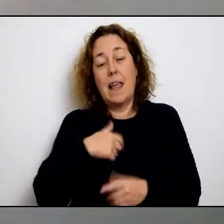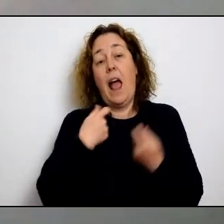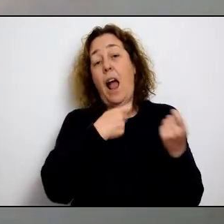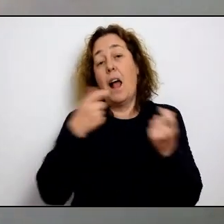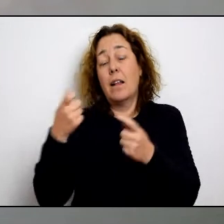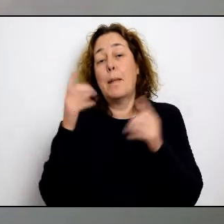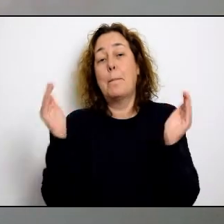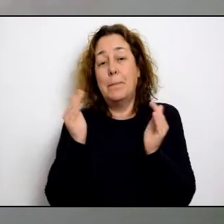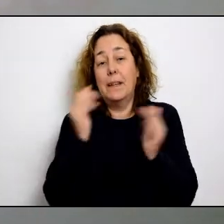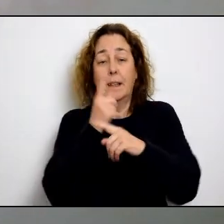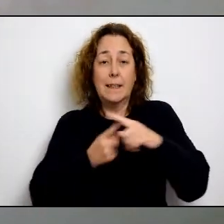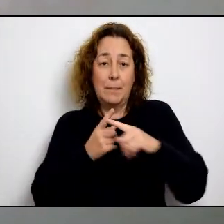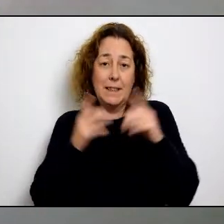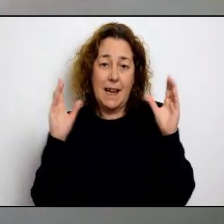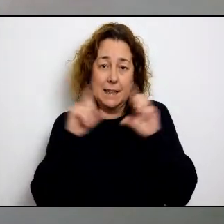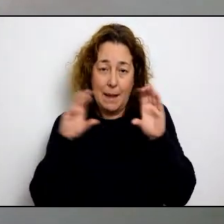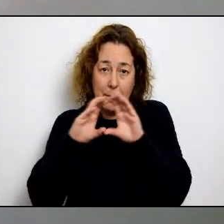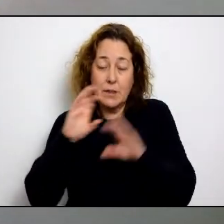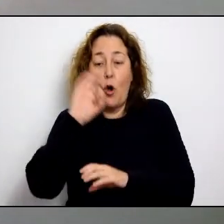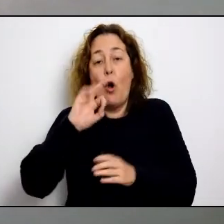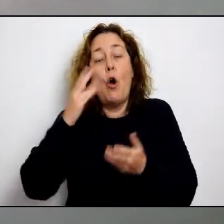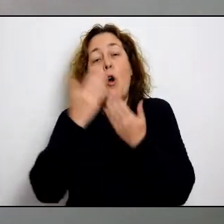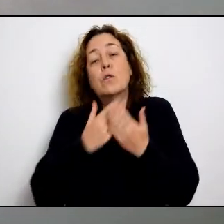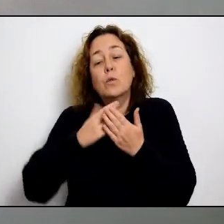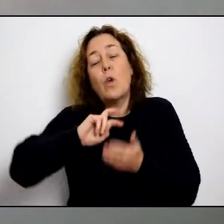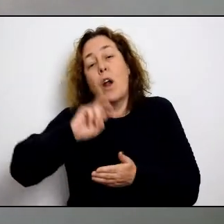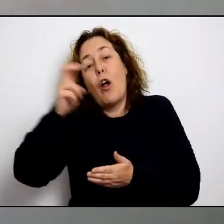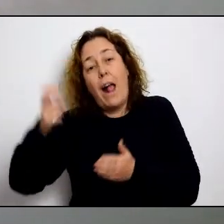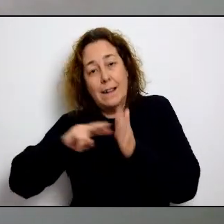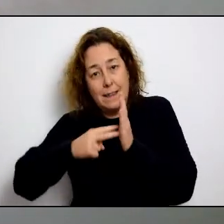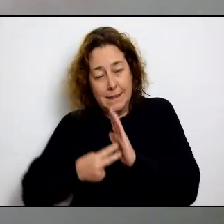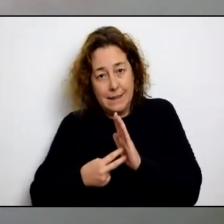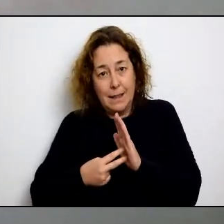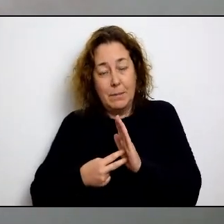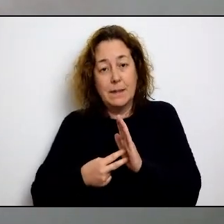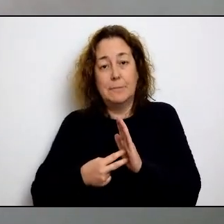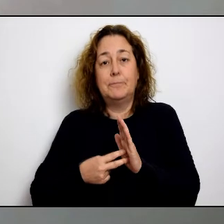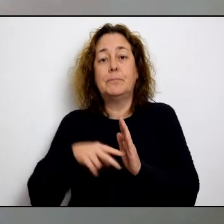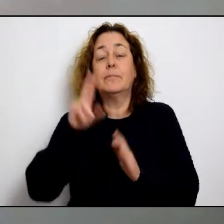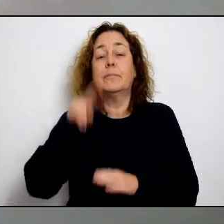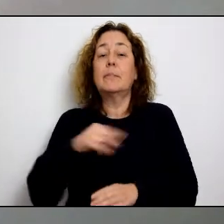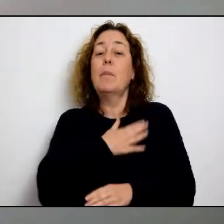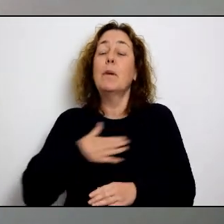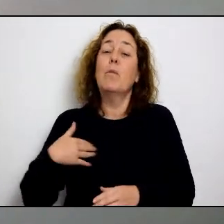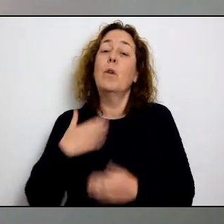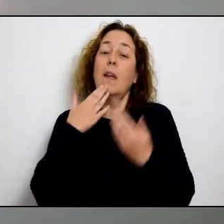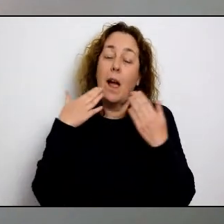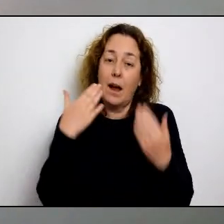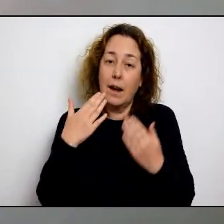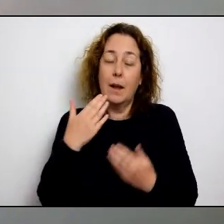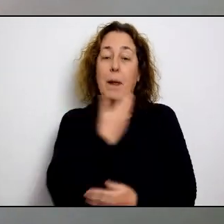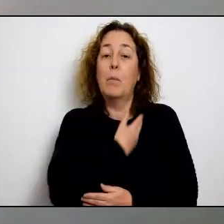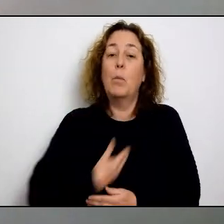peticions podin ser bé acuïdes a través de crèdit ISBES que ja s'han posat a disposició de petites i mitjanes empreses o mirar d'estudiar